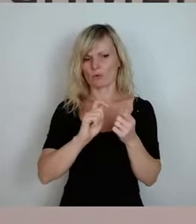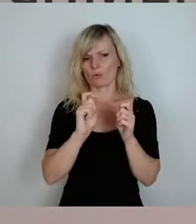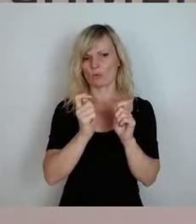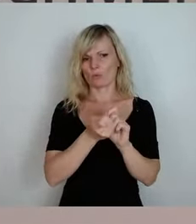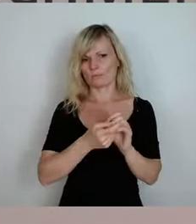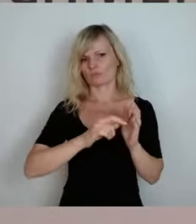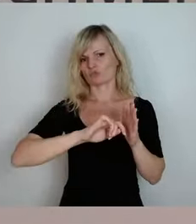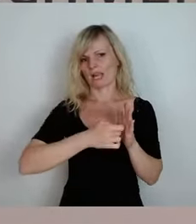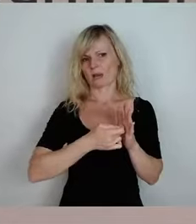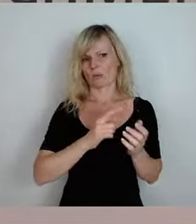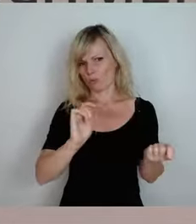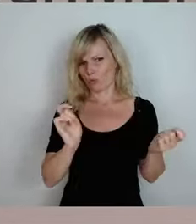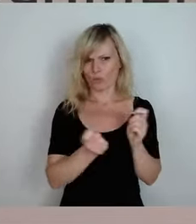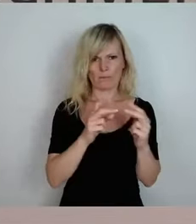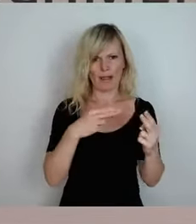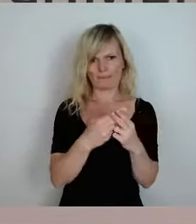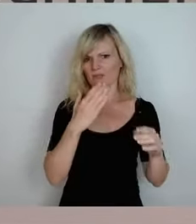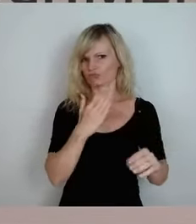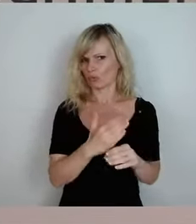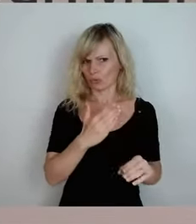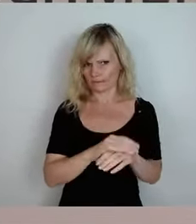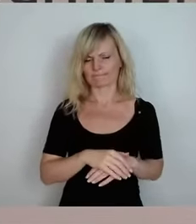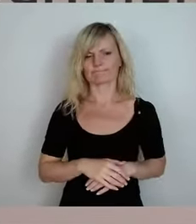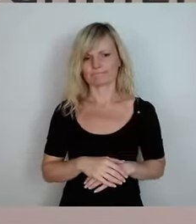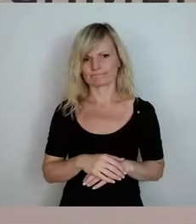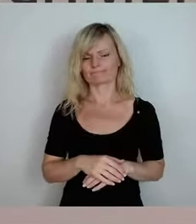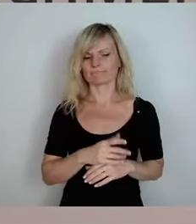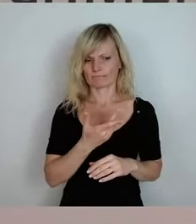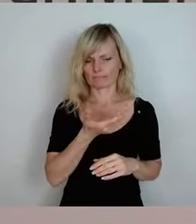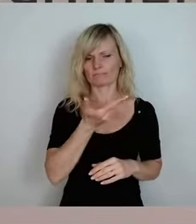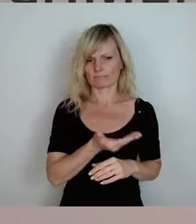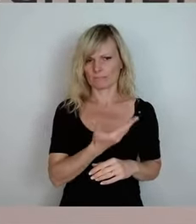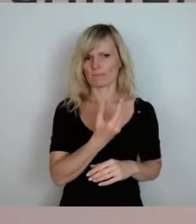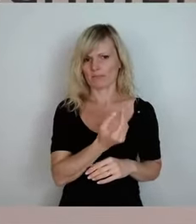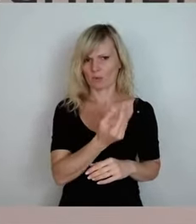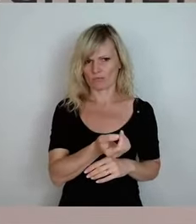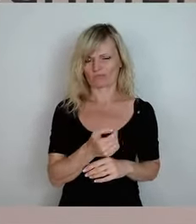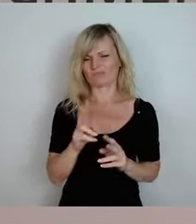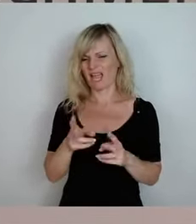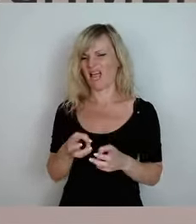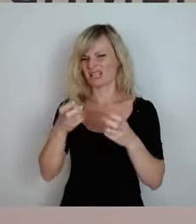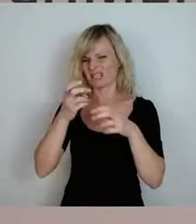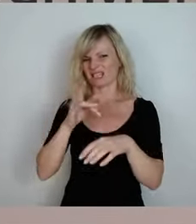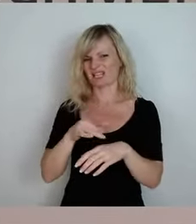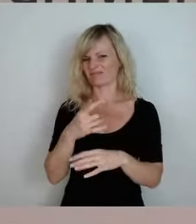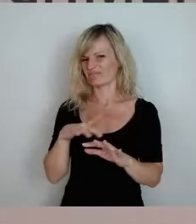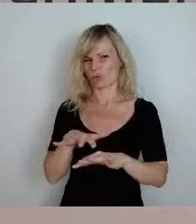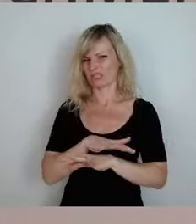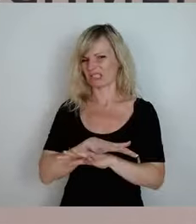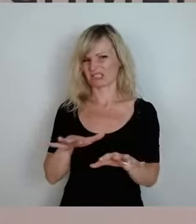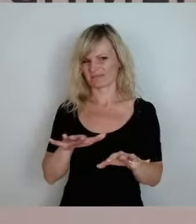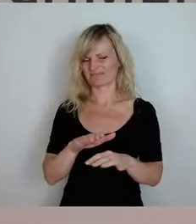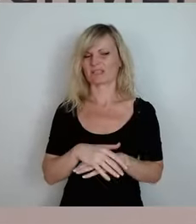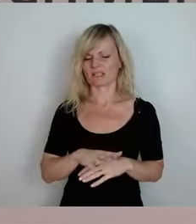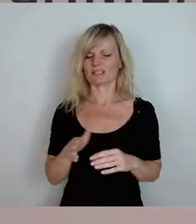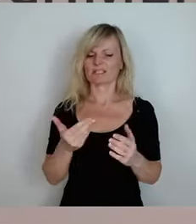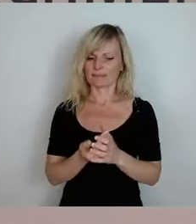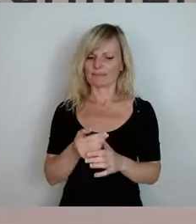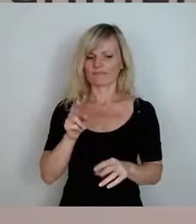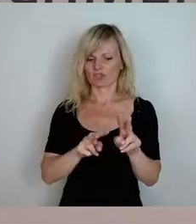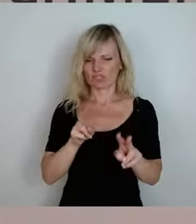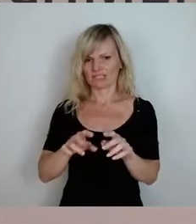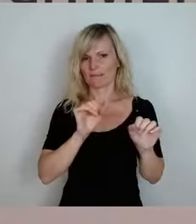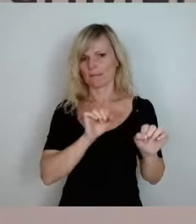Bei den Erzieherinnen und Erziehern noch nicht. Da gibt es verschiedene Varianten. Also beispielsweise auch da